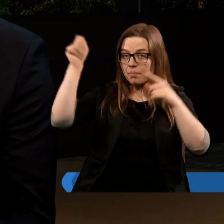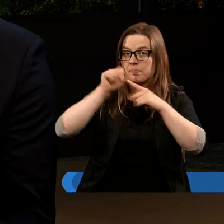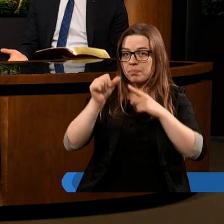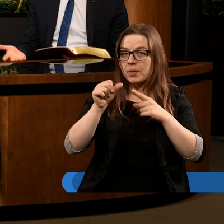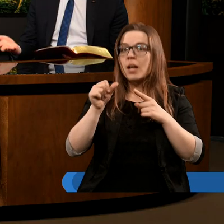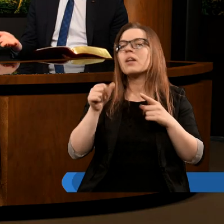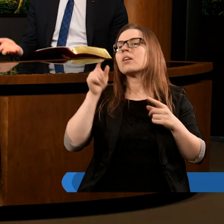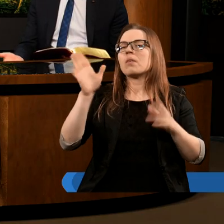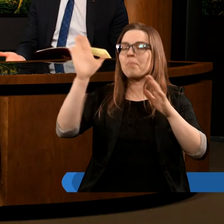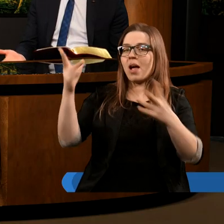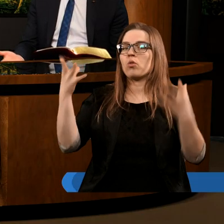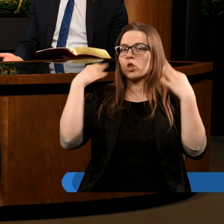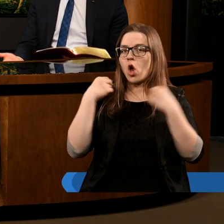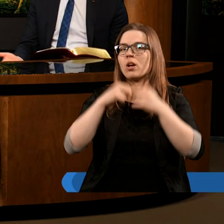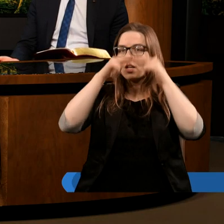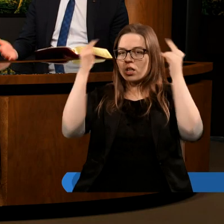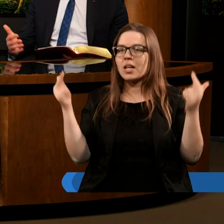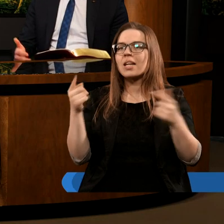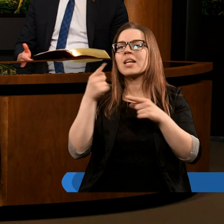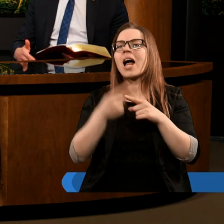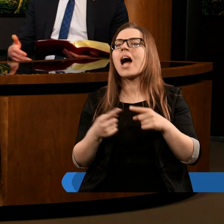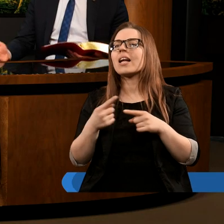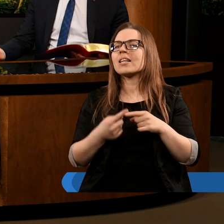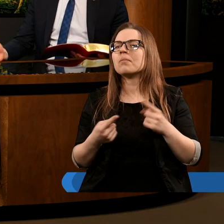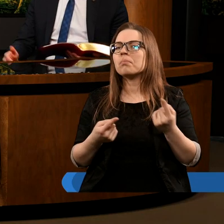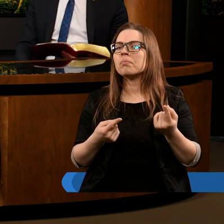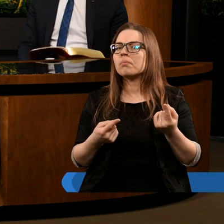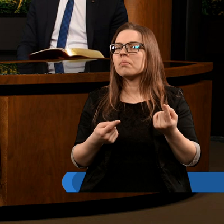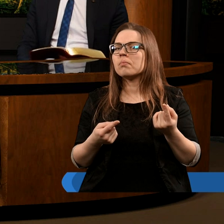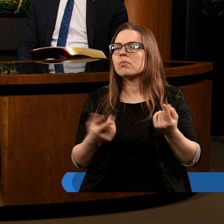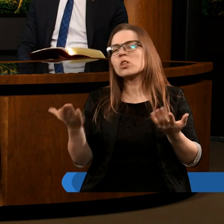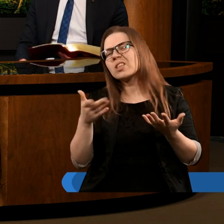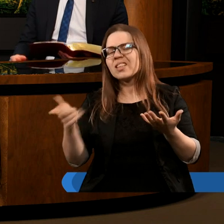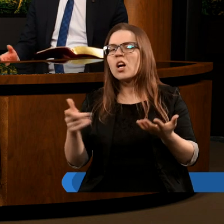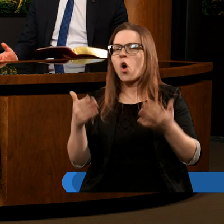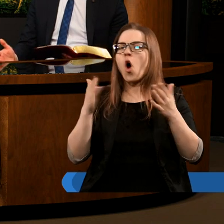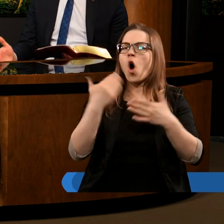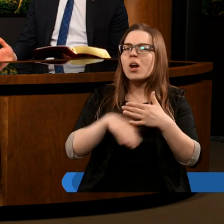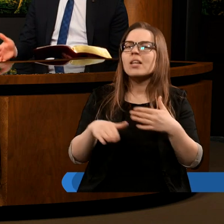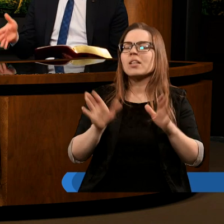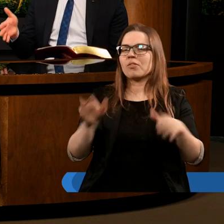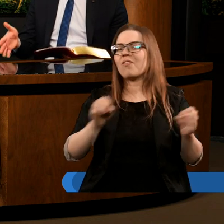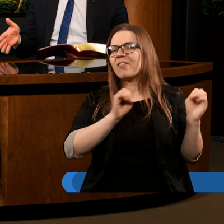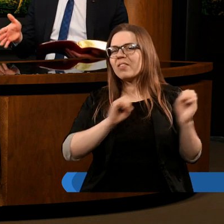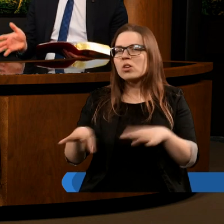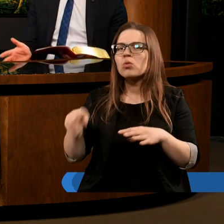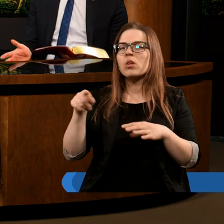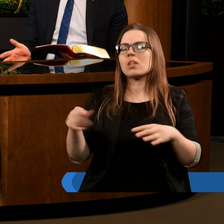jak powiedzieliśmy, kiedy miał jeszcze dostęp do nieba, zanim gdzieś tam został ostatecznie wyrzucony i te drzwi zostały